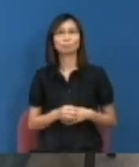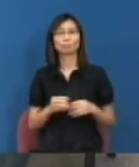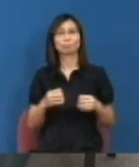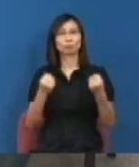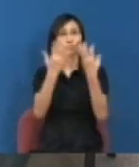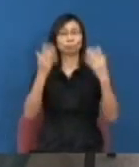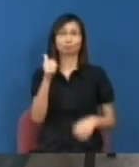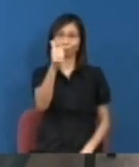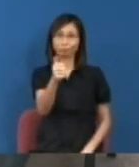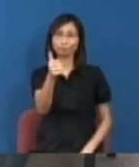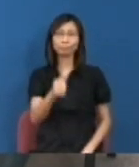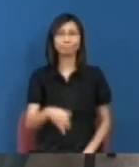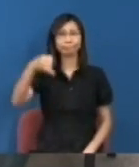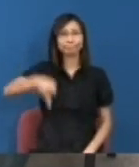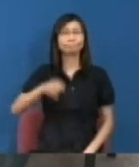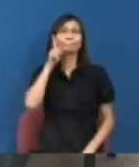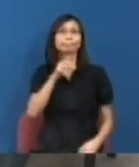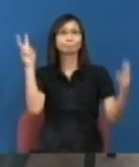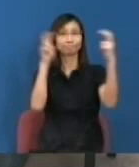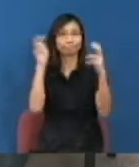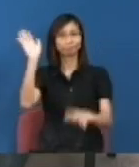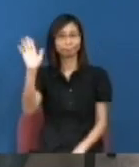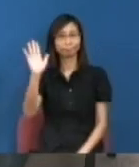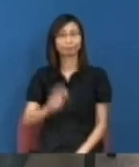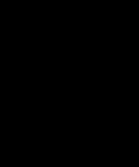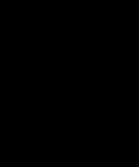多謝各位收看我們下個星期再見拜拜